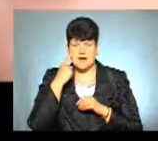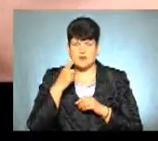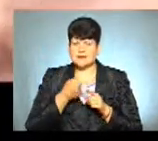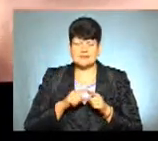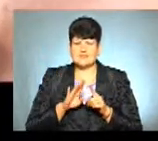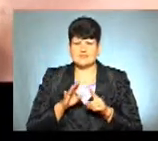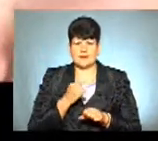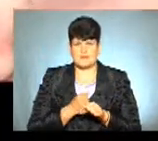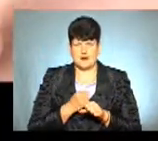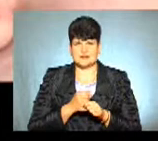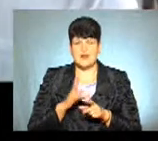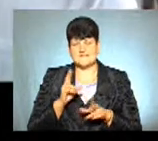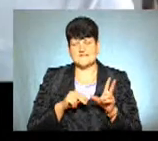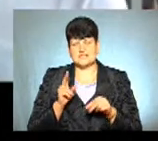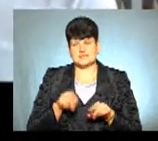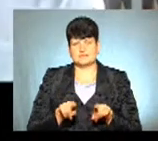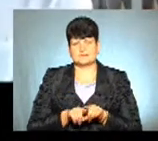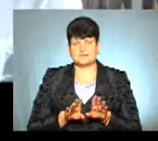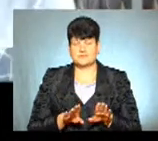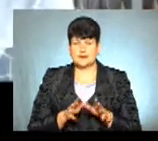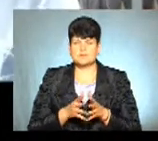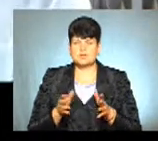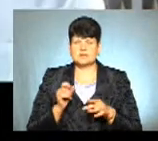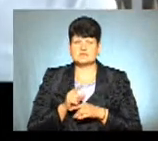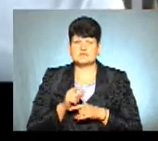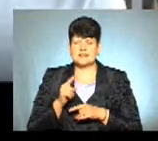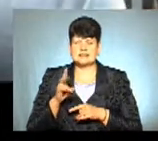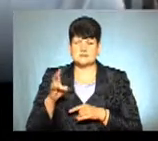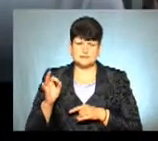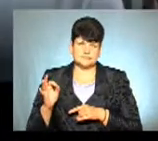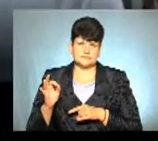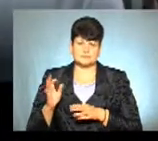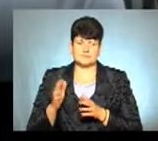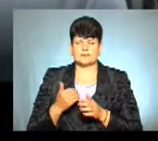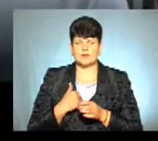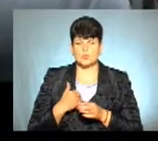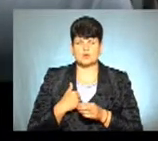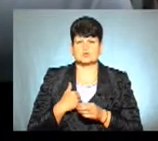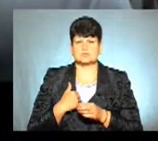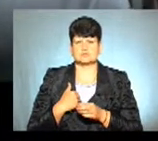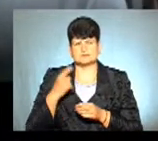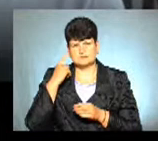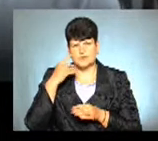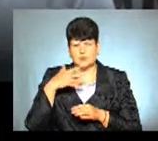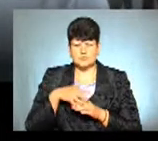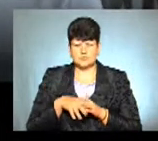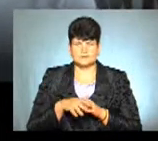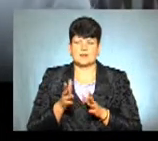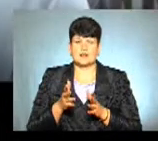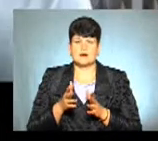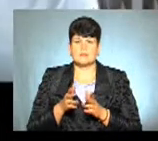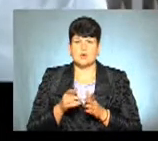неполеглива праця, й везіння. Більшість завдань, взагалі, хоч логічного мислення, тому що коли